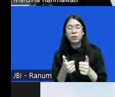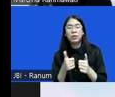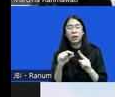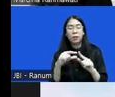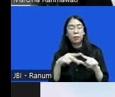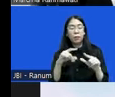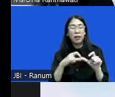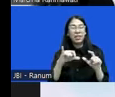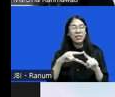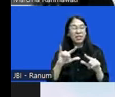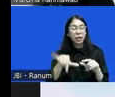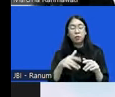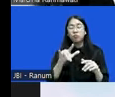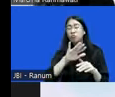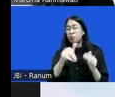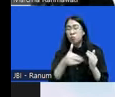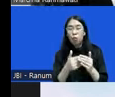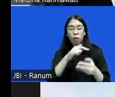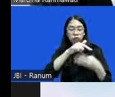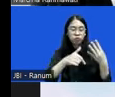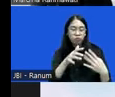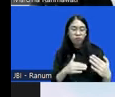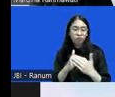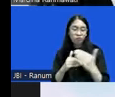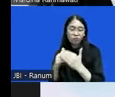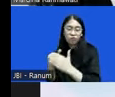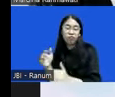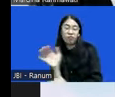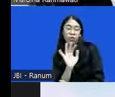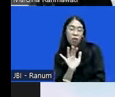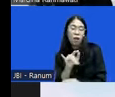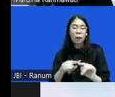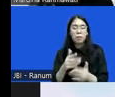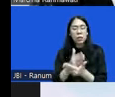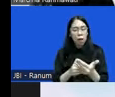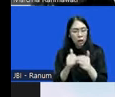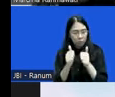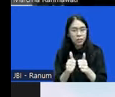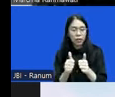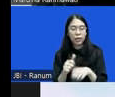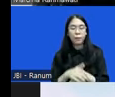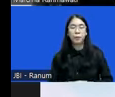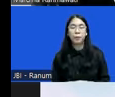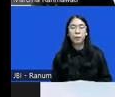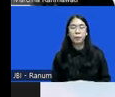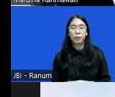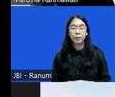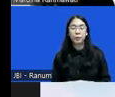kombinasi empat hal tersebut harus terpenuhi tapi bisa sebagian nah karena berkembangnya